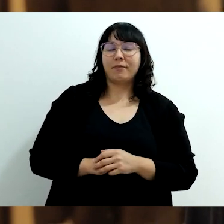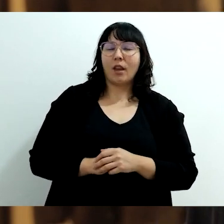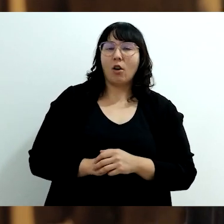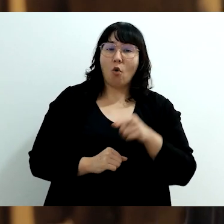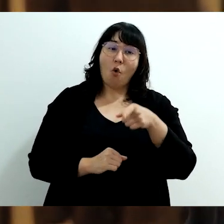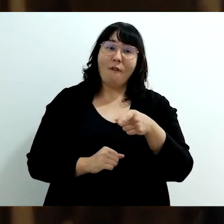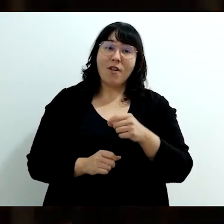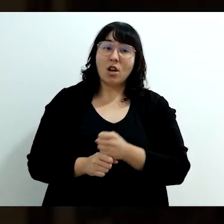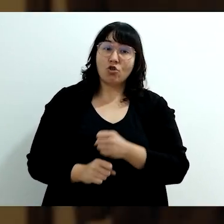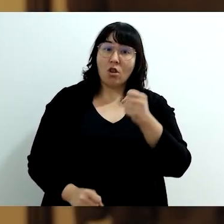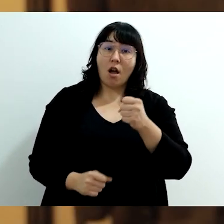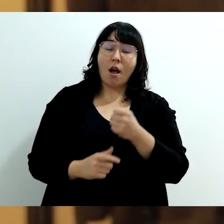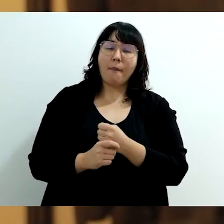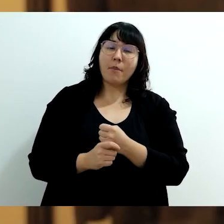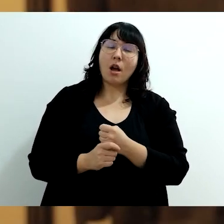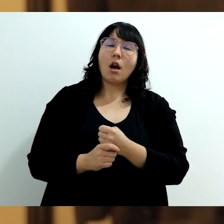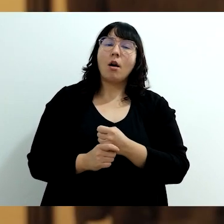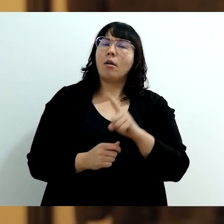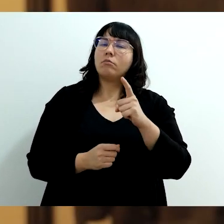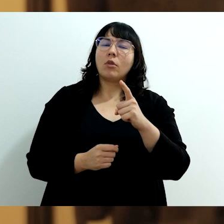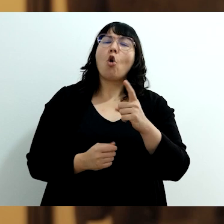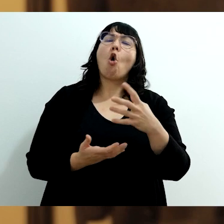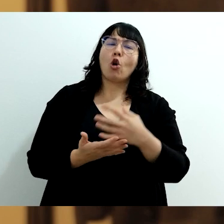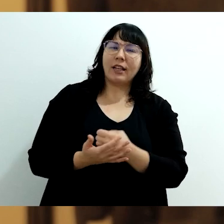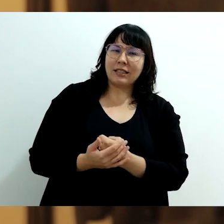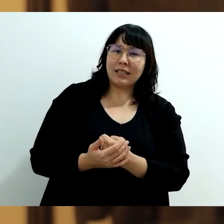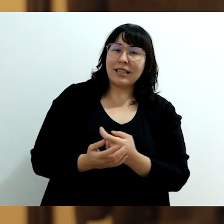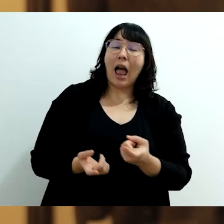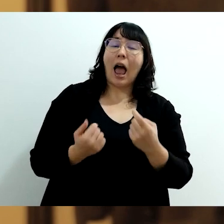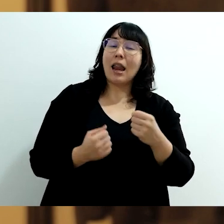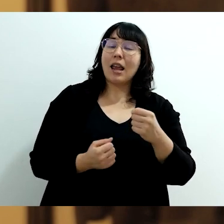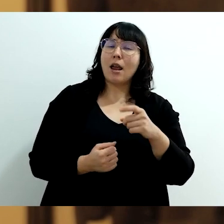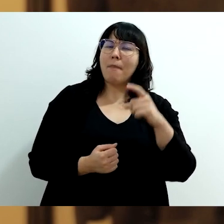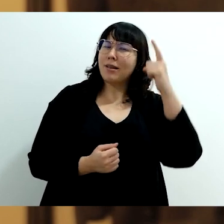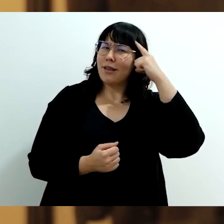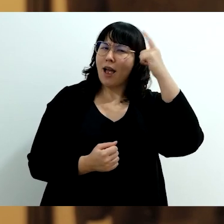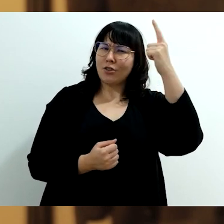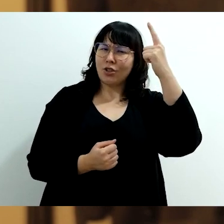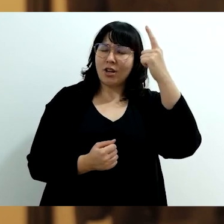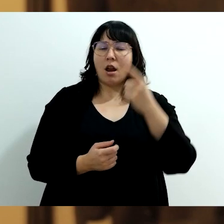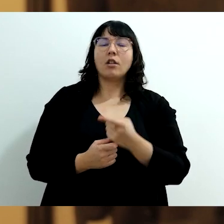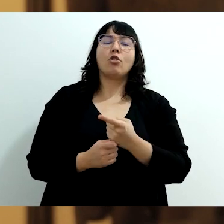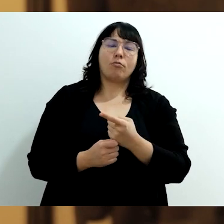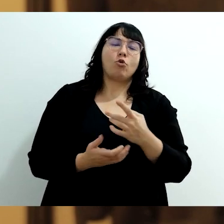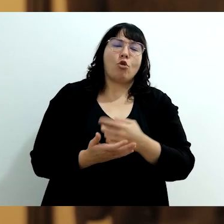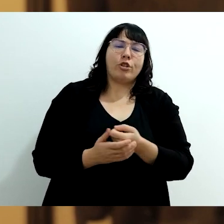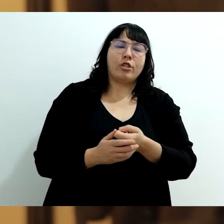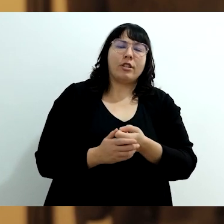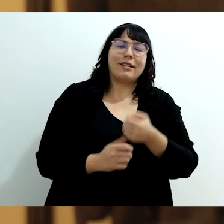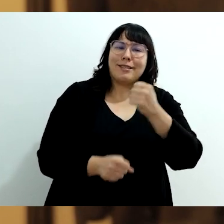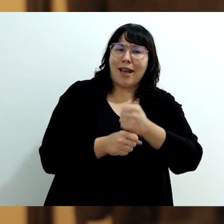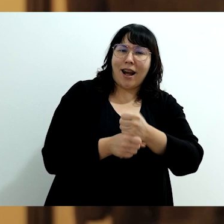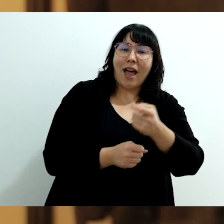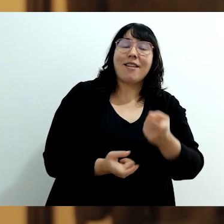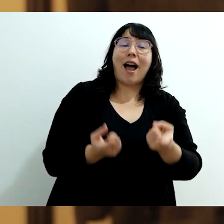stojećem položaju. Pastirski štap, pored upotrebne vrednosti, ima i simboličku vrednost. On predstavlja produžen vuku